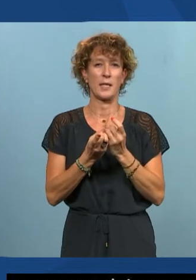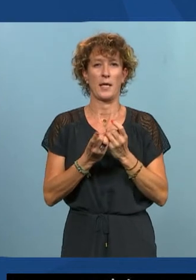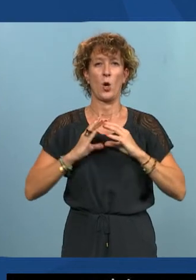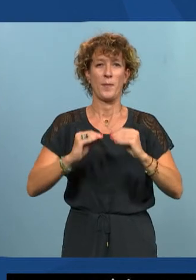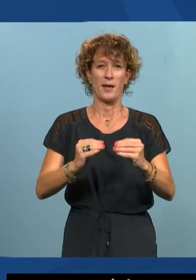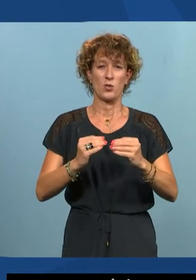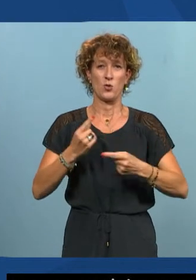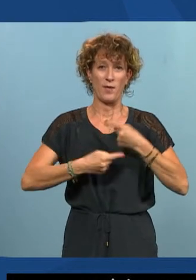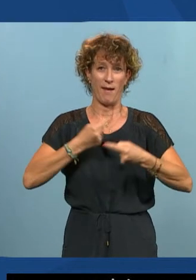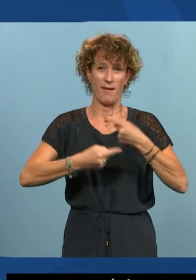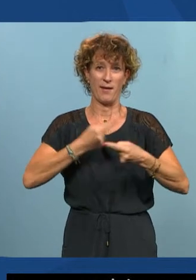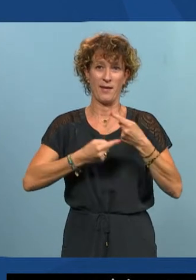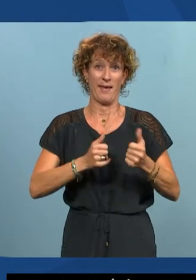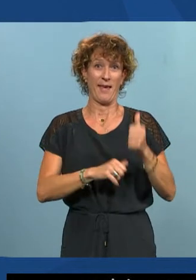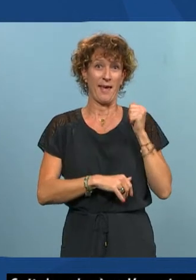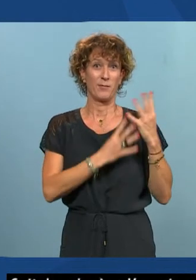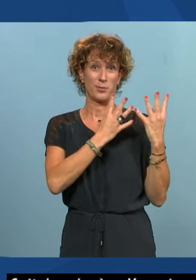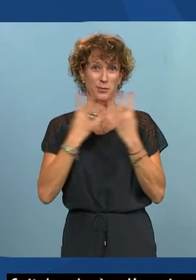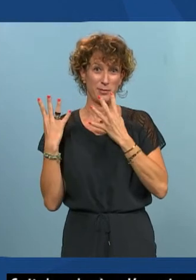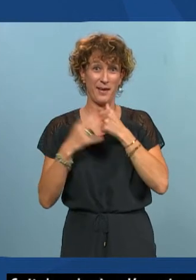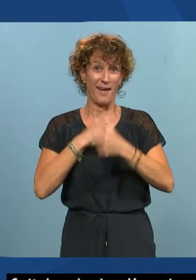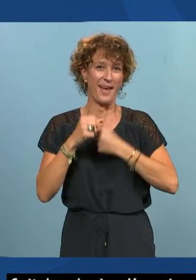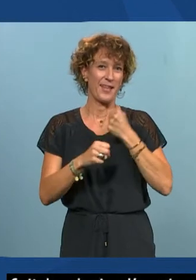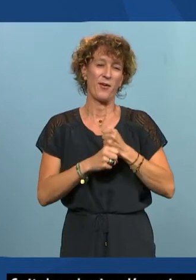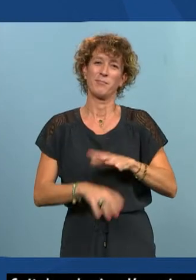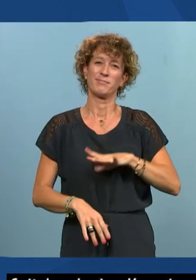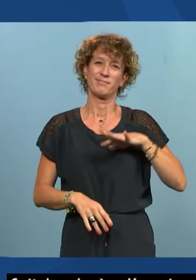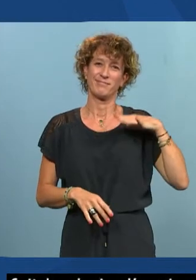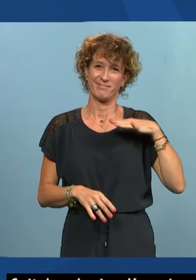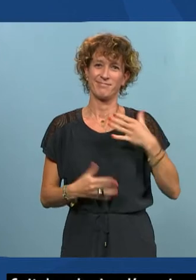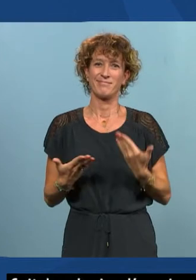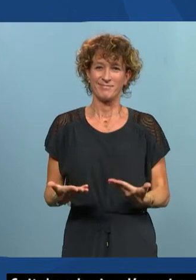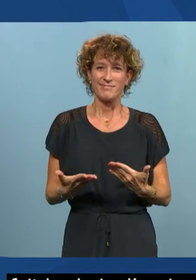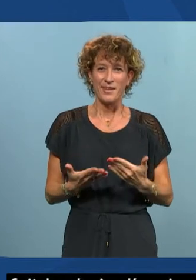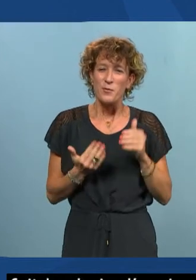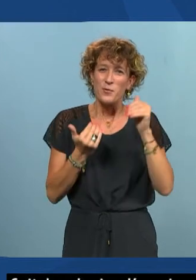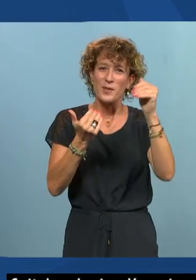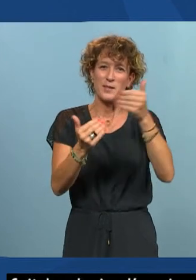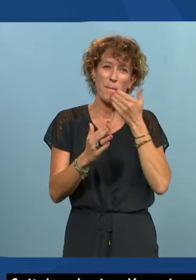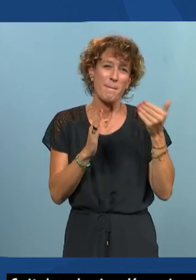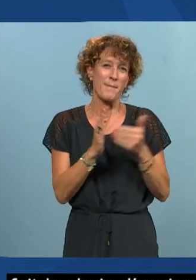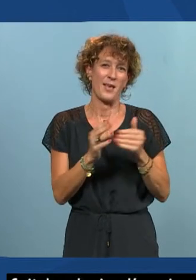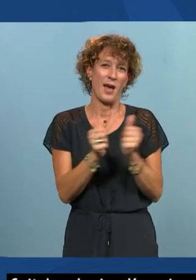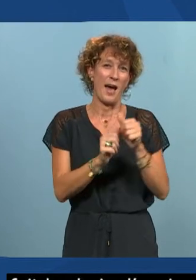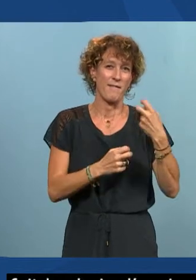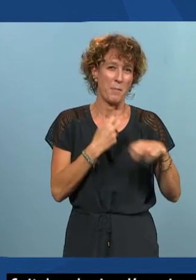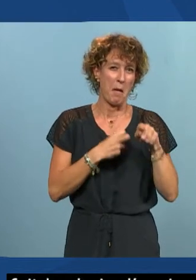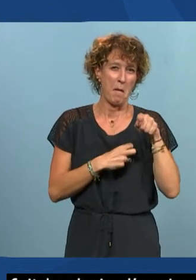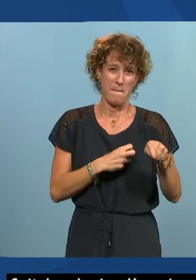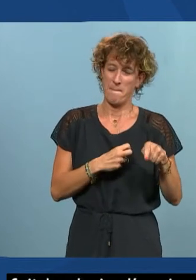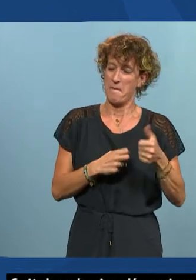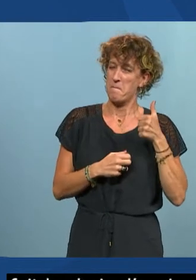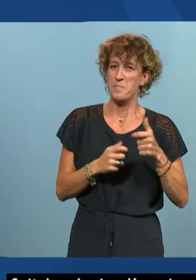nos un an, parce qu'on a soufflé notre bougie hier. Et donc, je vous souhaite le meilleur avec Pierre. Je sais que vous êtes dans une très bonne main,